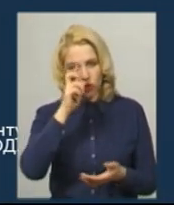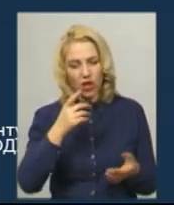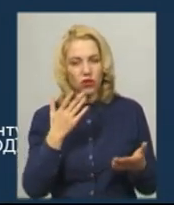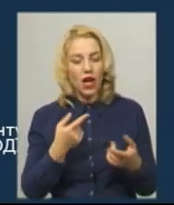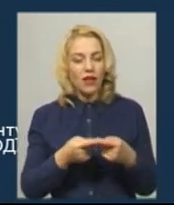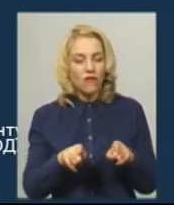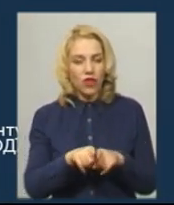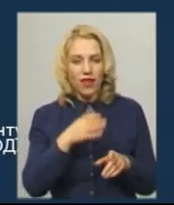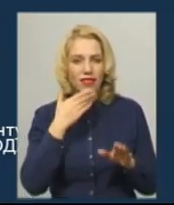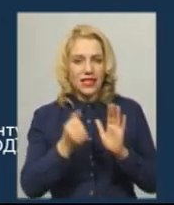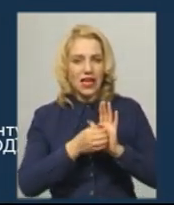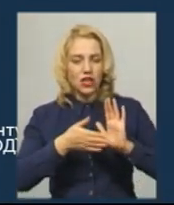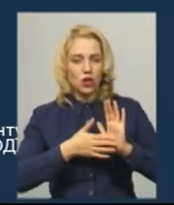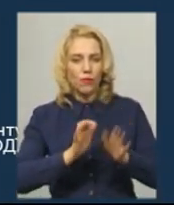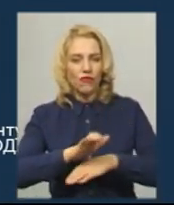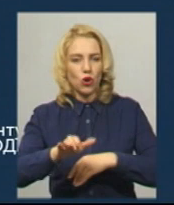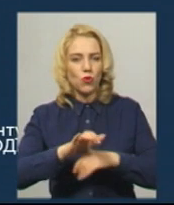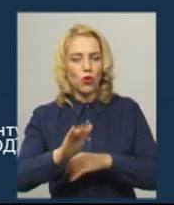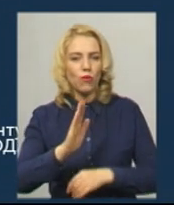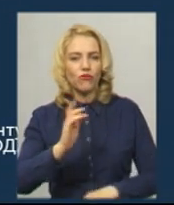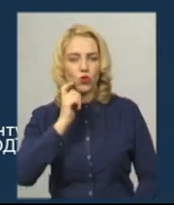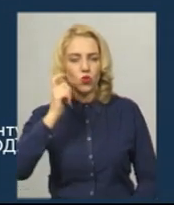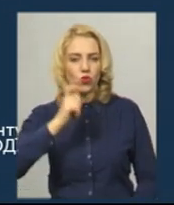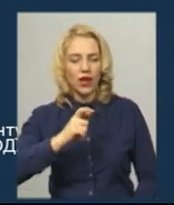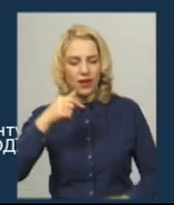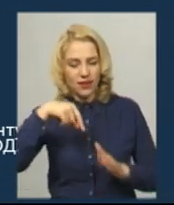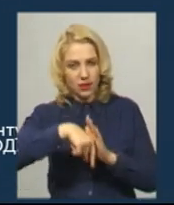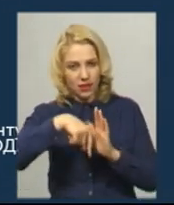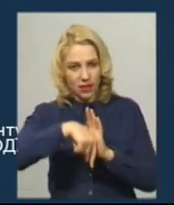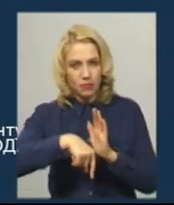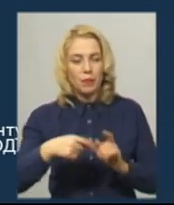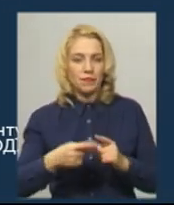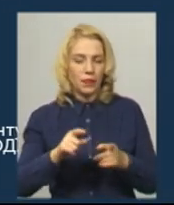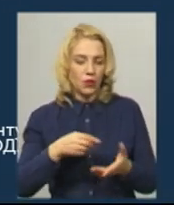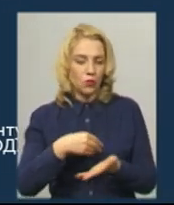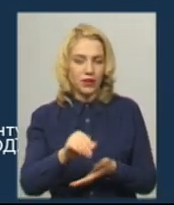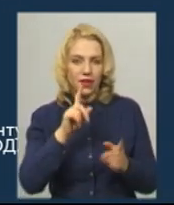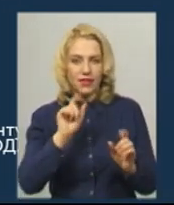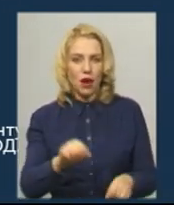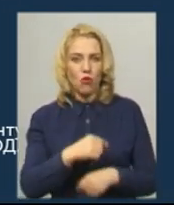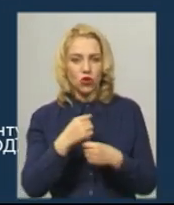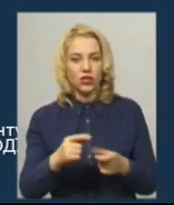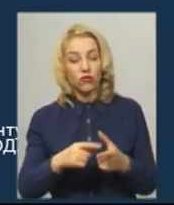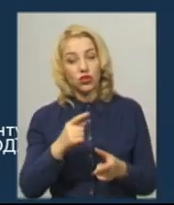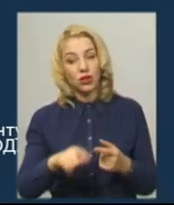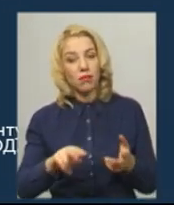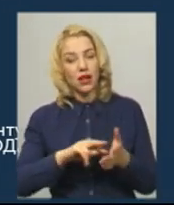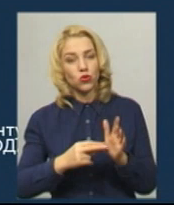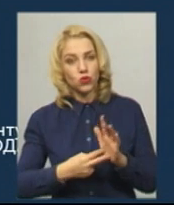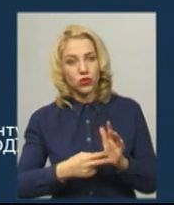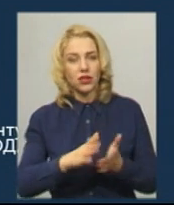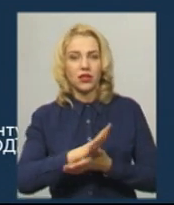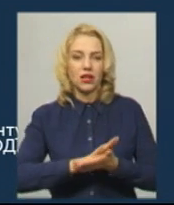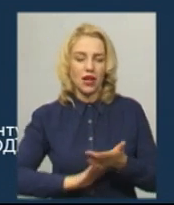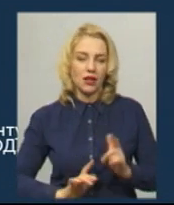не зареєстрована виробником в Україні, закупити її просто неможливо. Чи планується надалі